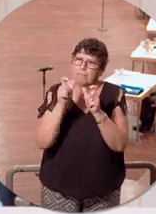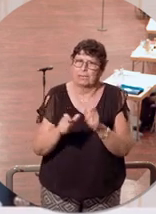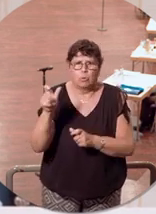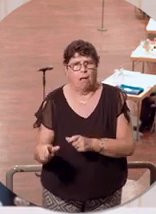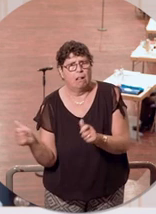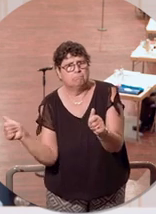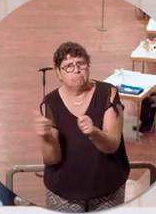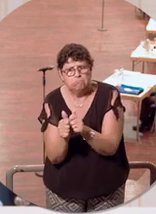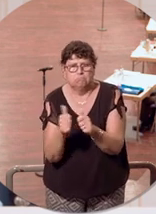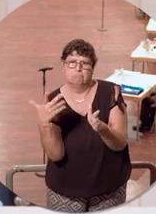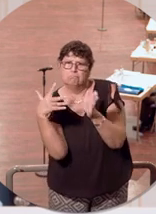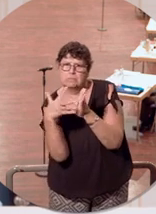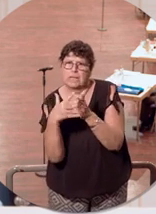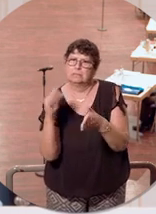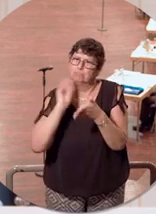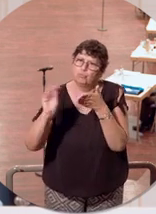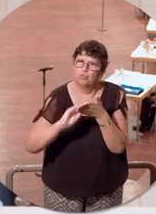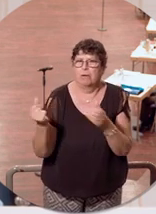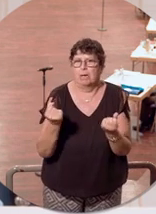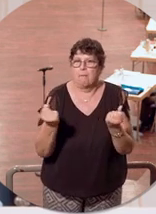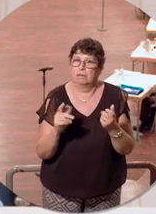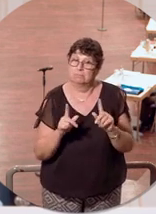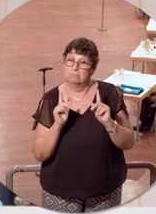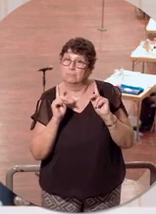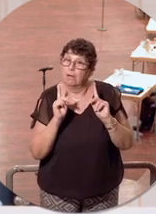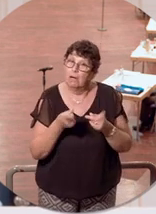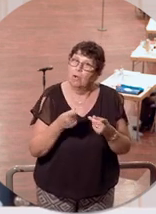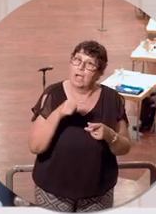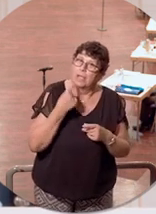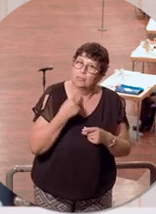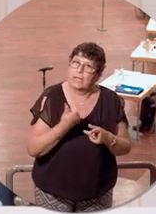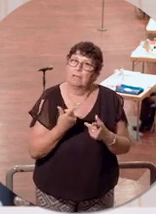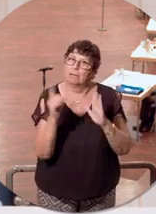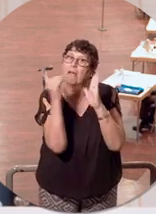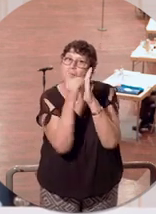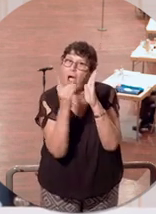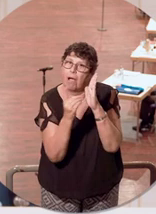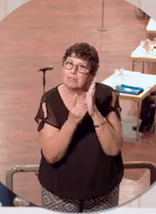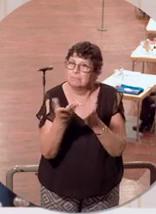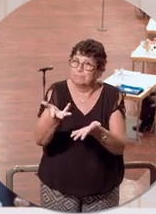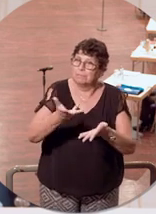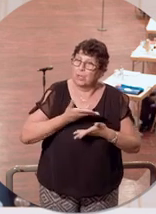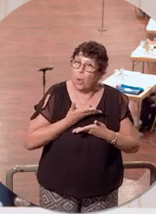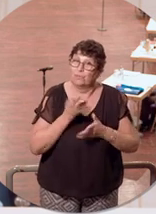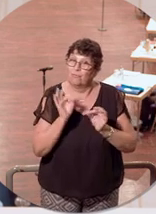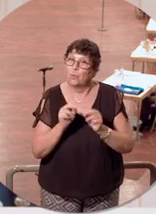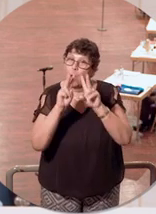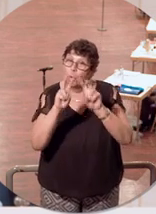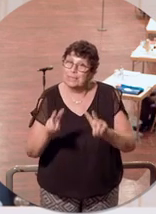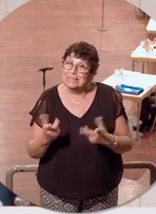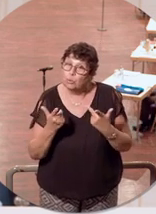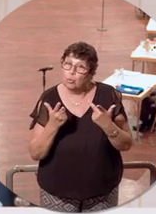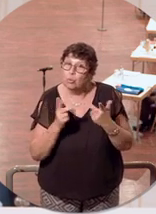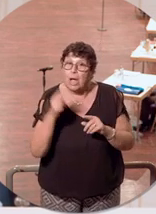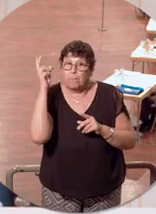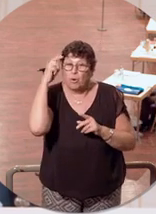Und deswegen bietet sich das auch an. Und wir verfügten damit auch über eine entsprechende Datengrundlage für diese Untersuchung. Und Herr Professor Kauermann hat